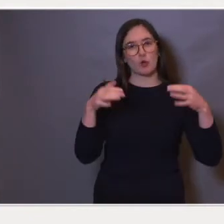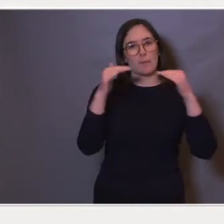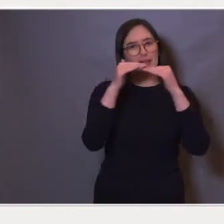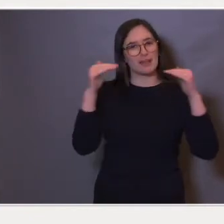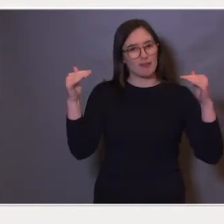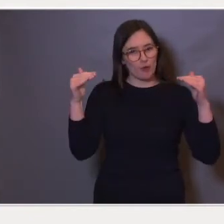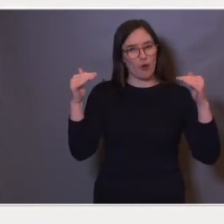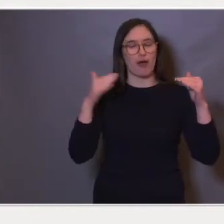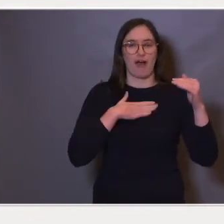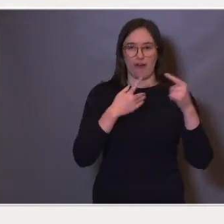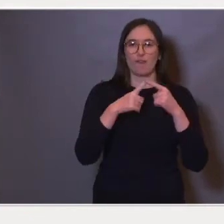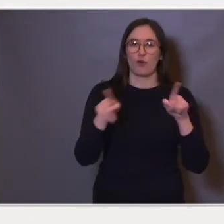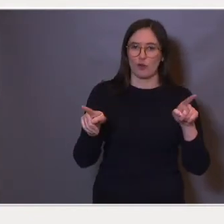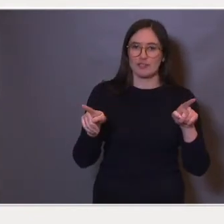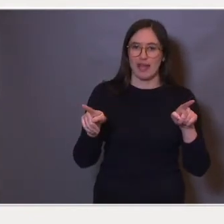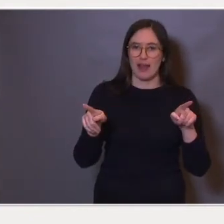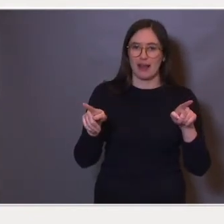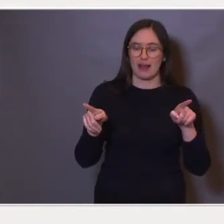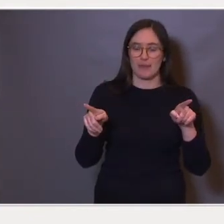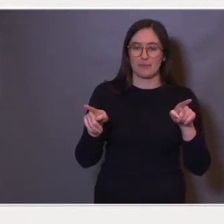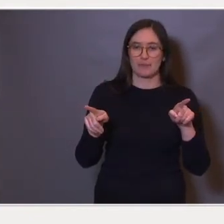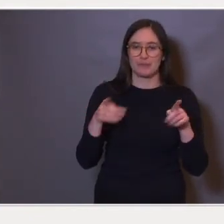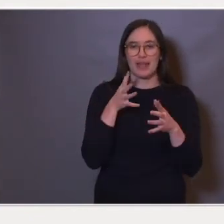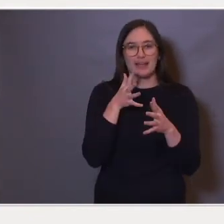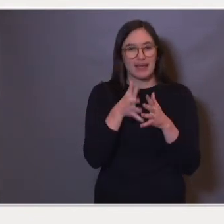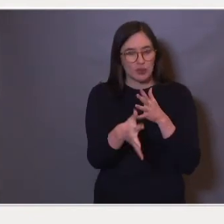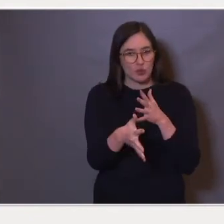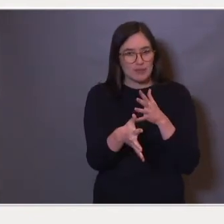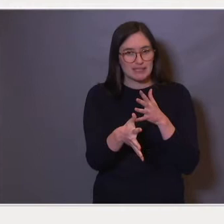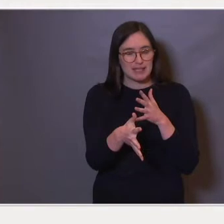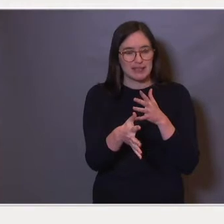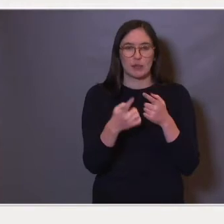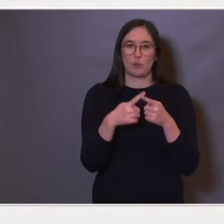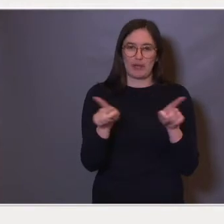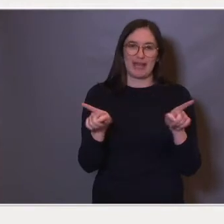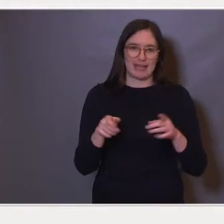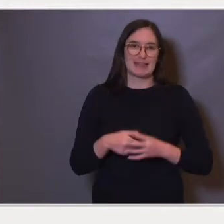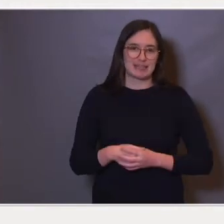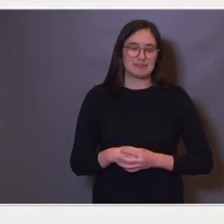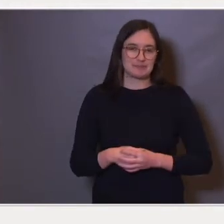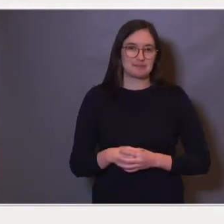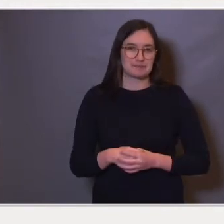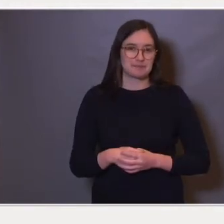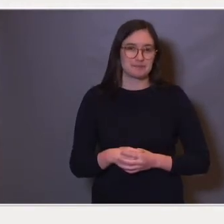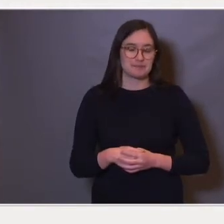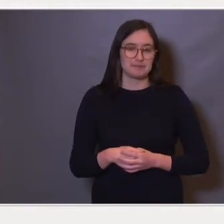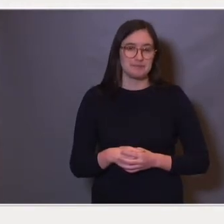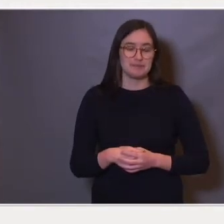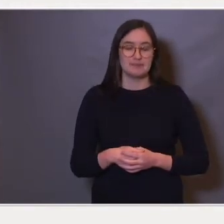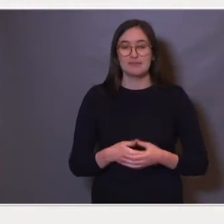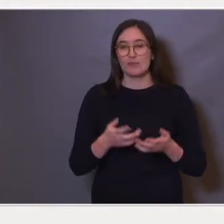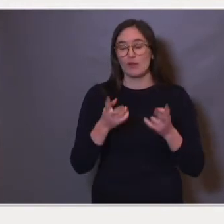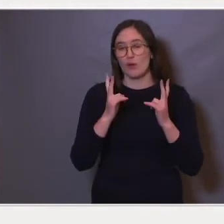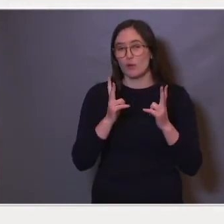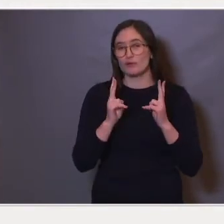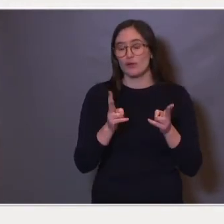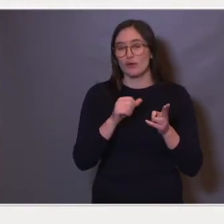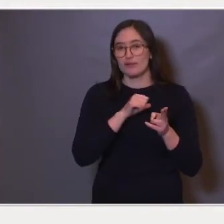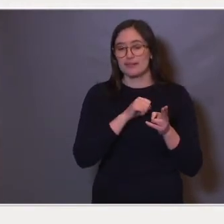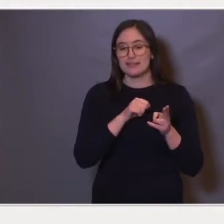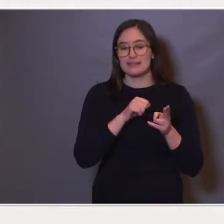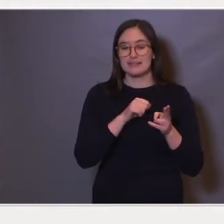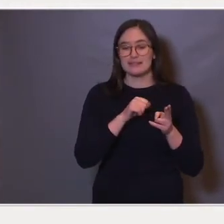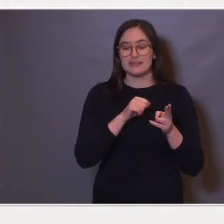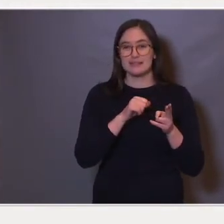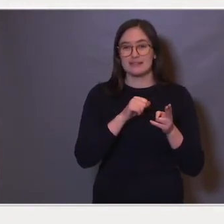forskjell der vi ser at gjennomsnittet er ulikt. Og langs hele den